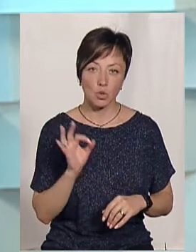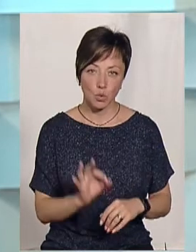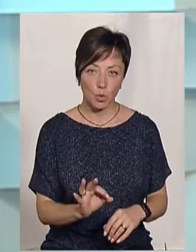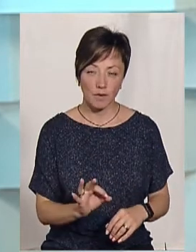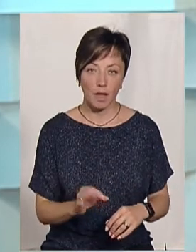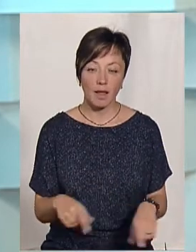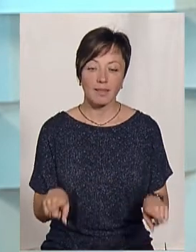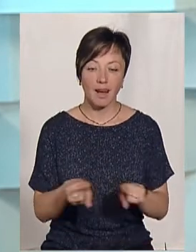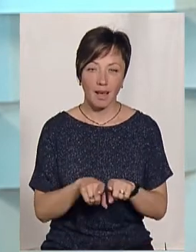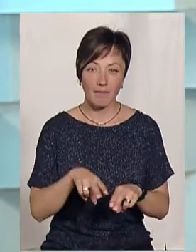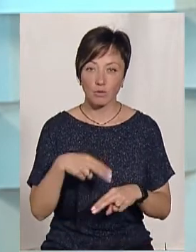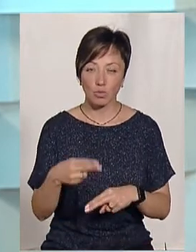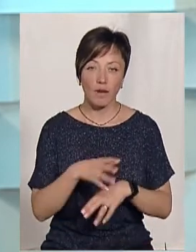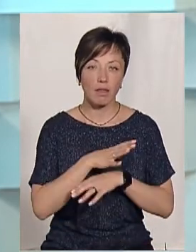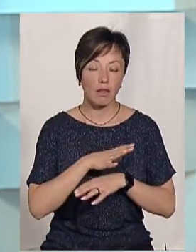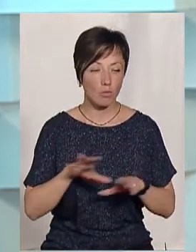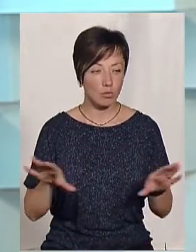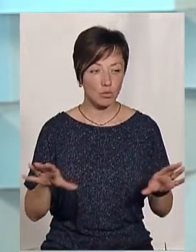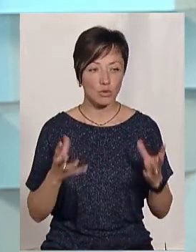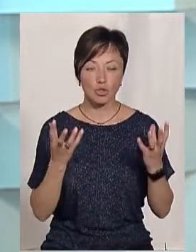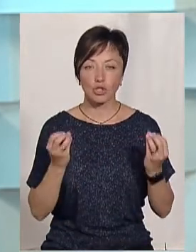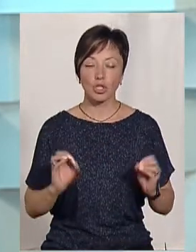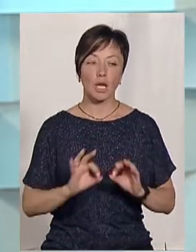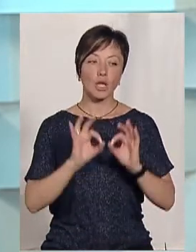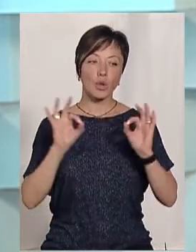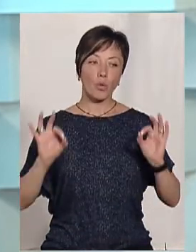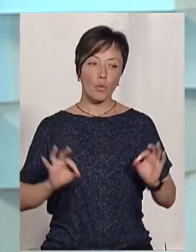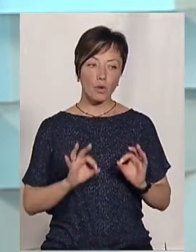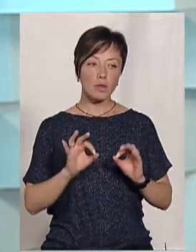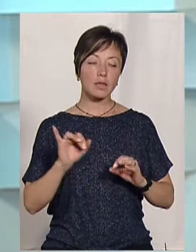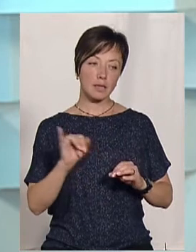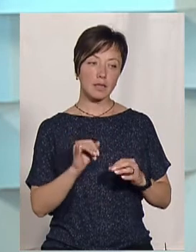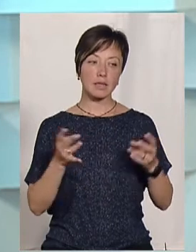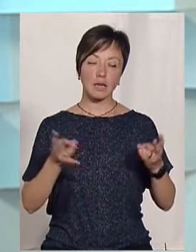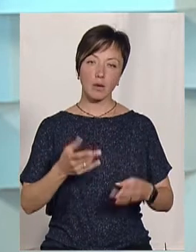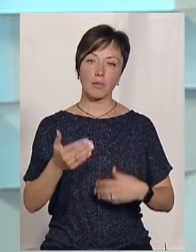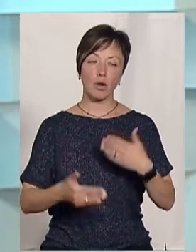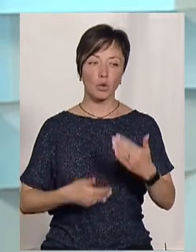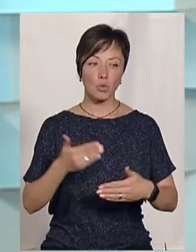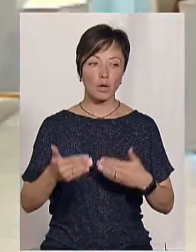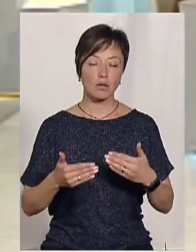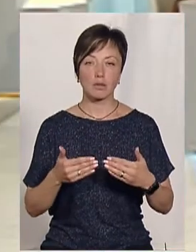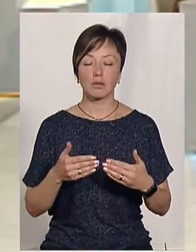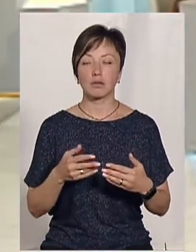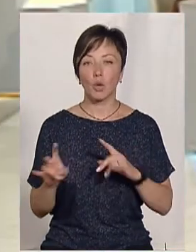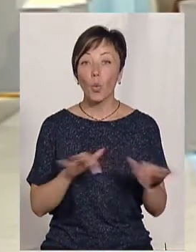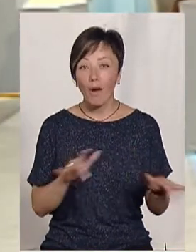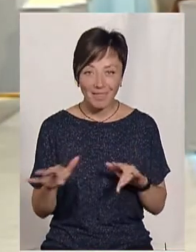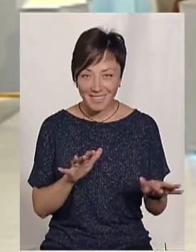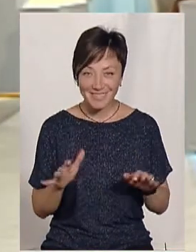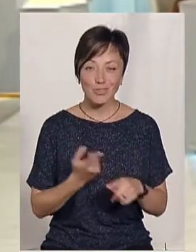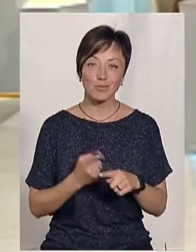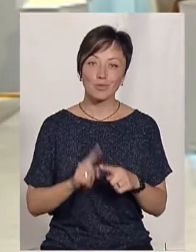Таких відшкодувань не було ще ніколи, і треба рухатися, щоб цю можливість використати.